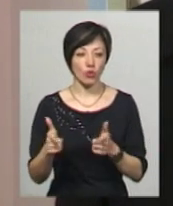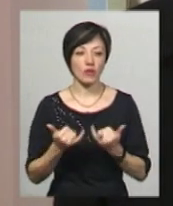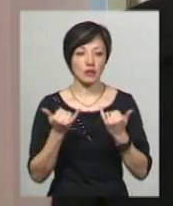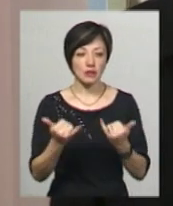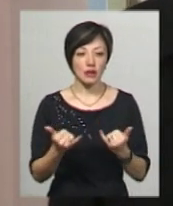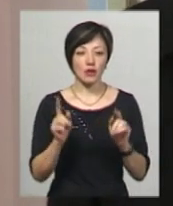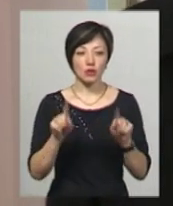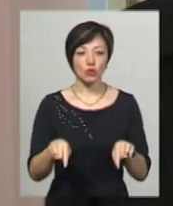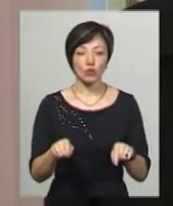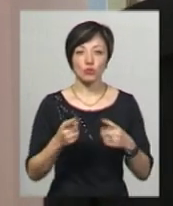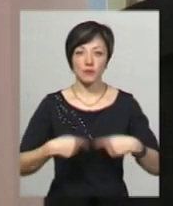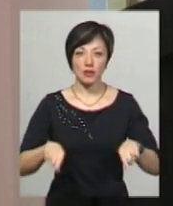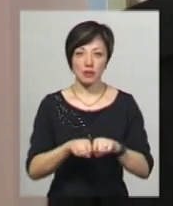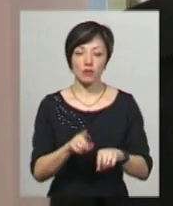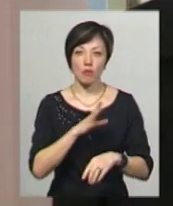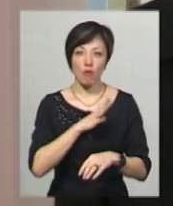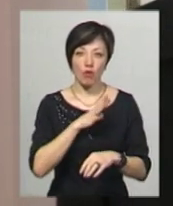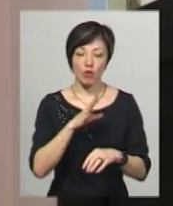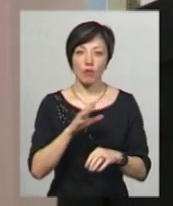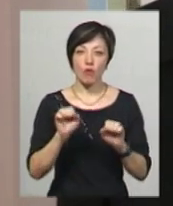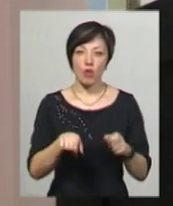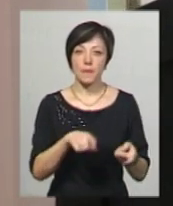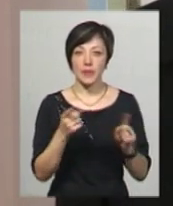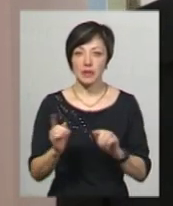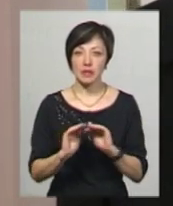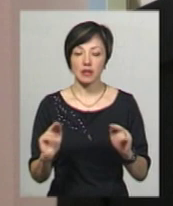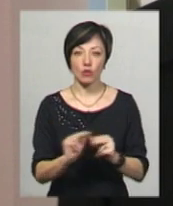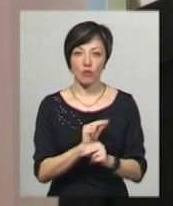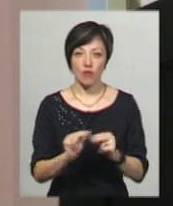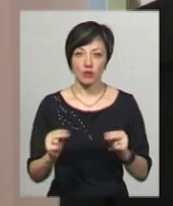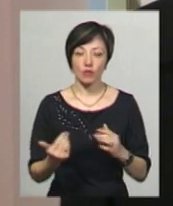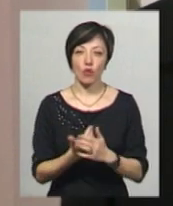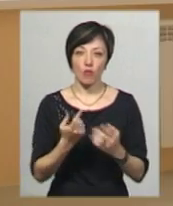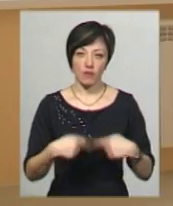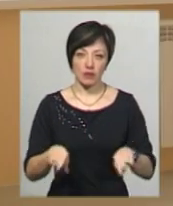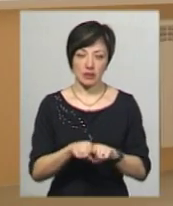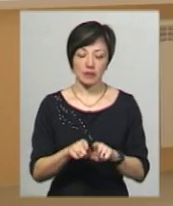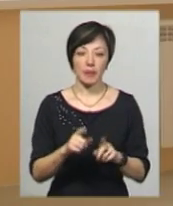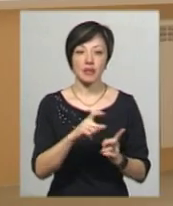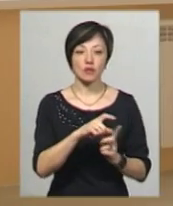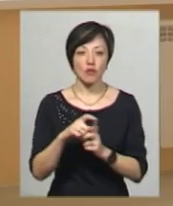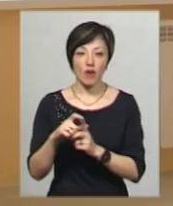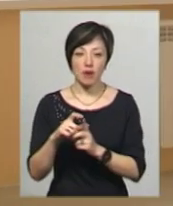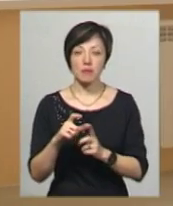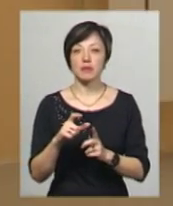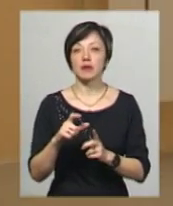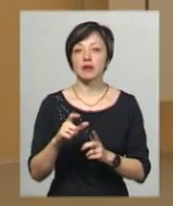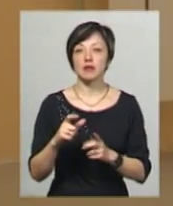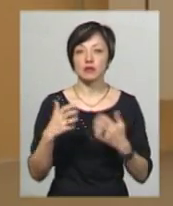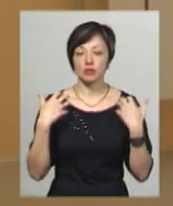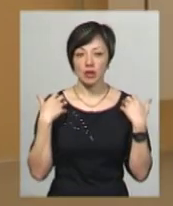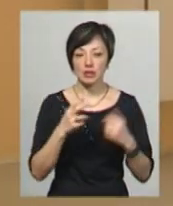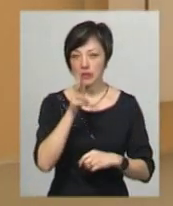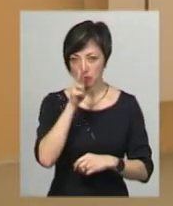того, щоб відділення могло перейти і дітки лікуватися в новому відділенні. За словами Володимира Сельського, за три